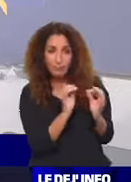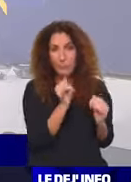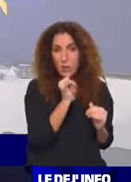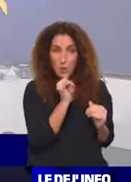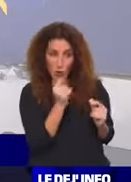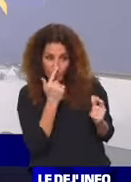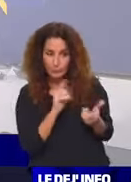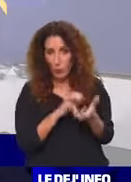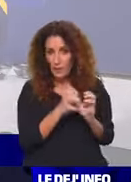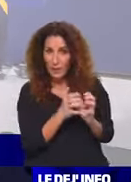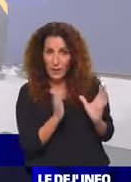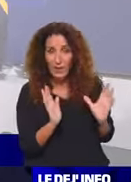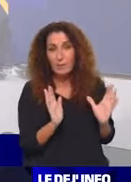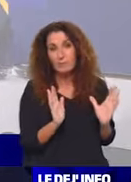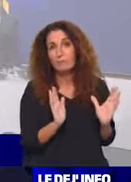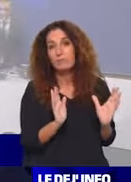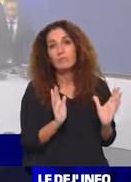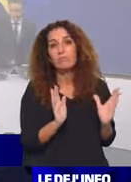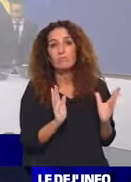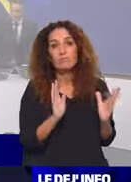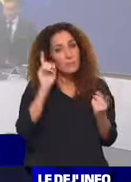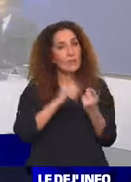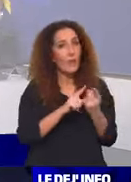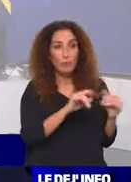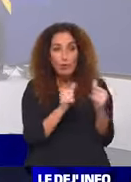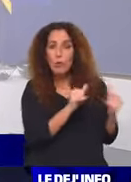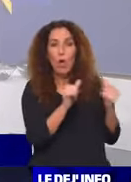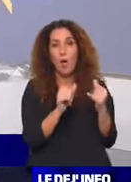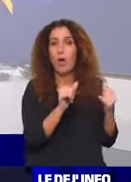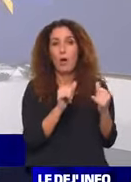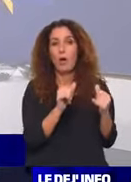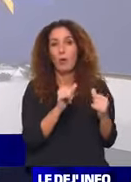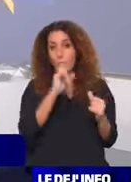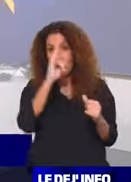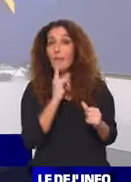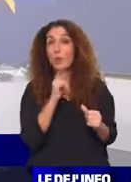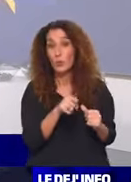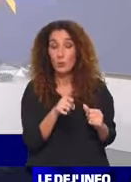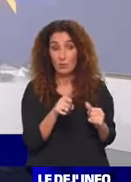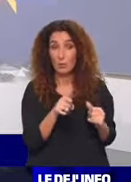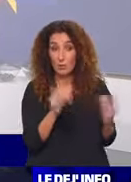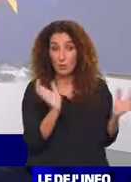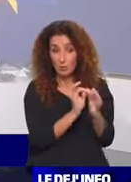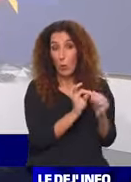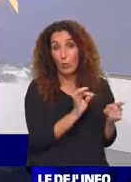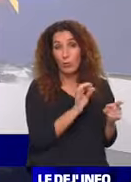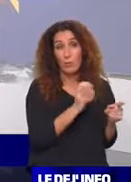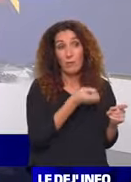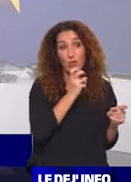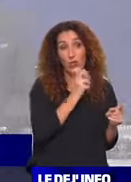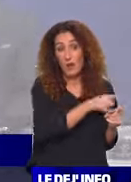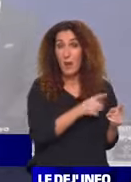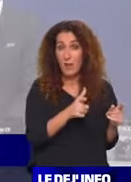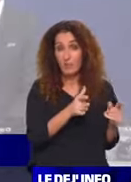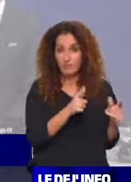peu compliqué pour les joueurs de la Juve et par rapport notamment à cette équipe du Paris Saint-Germain.